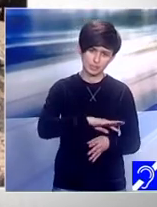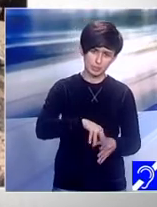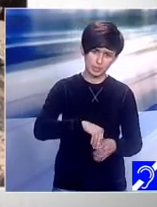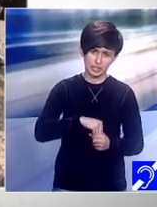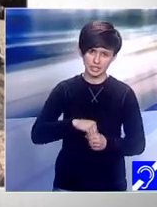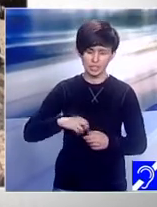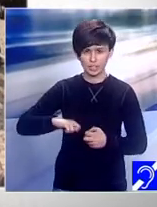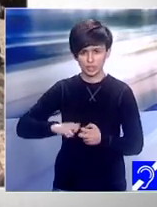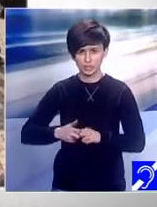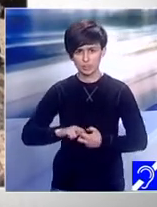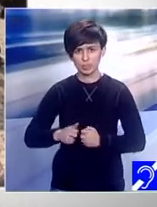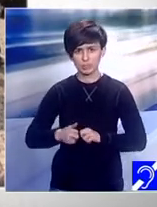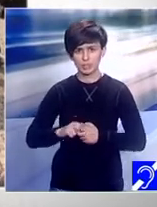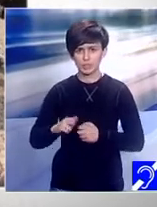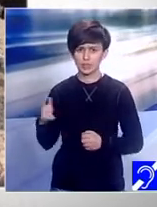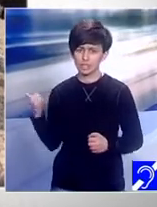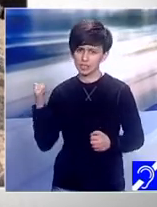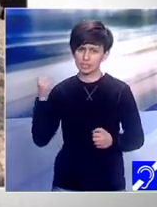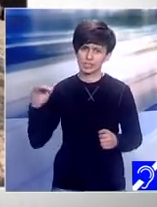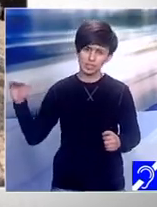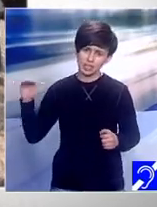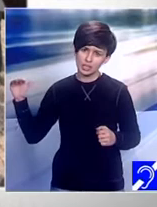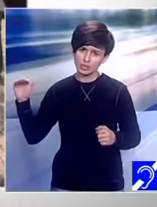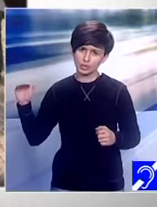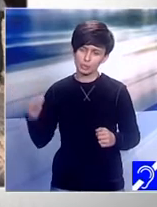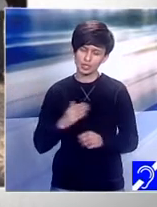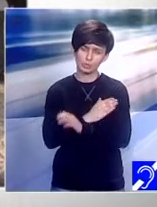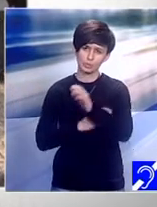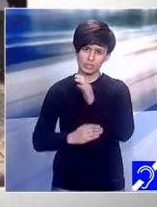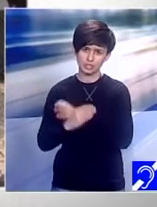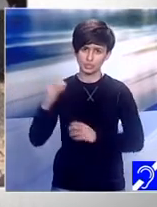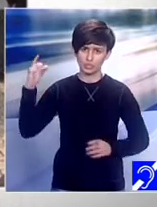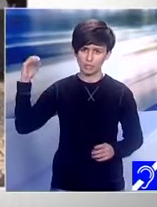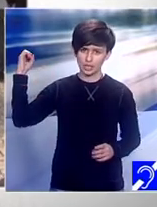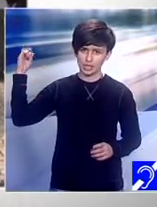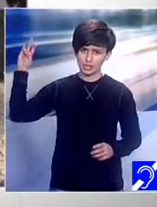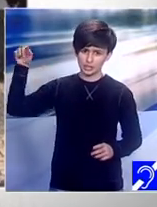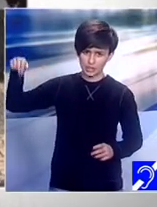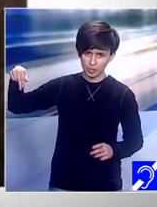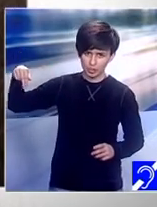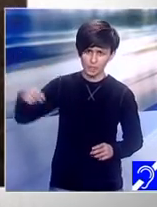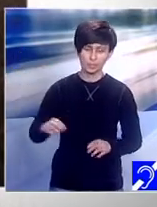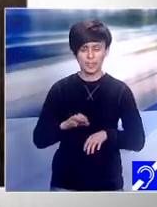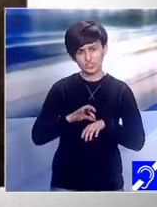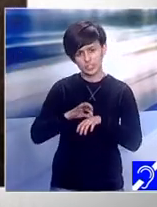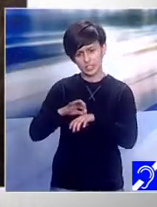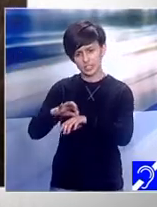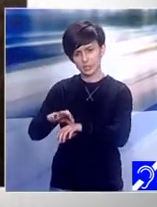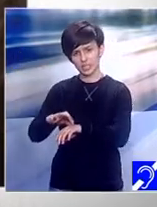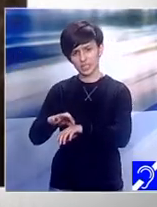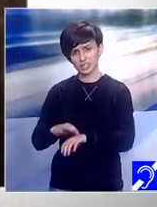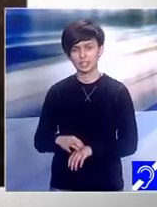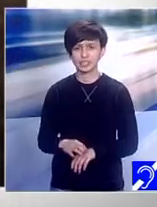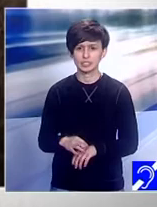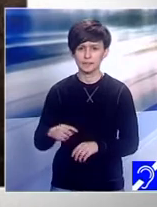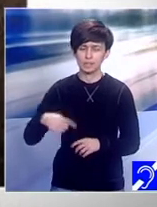preia problematicile cu care vin copiii cu Down și să-i orienteze inclusiv din momentul în care să spunem medicii sau